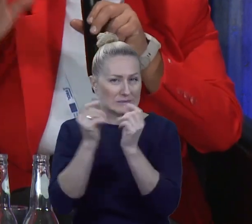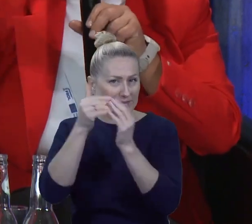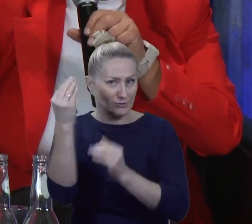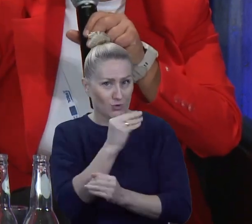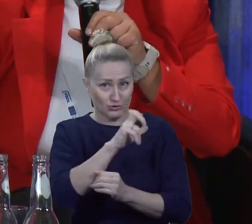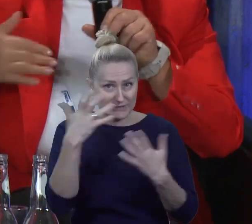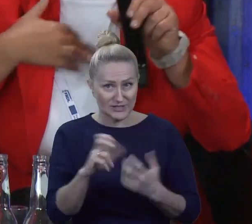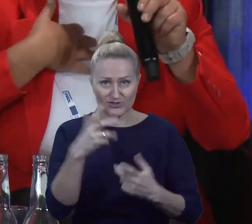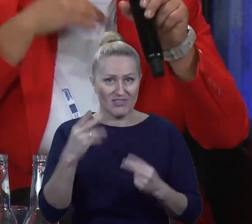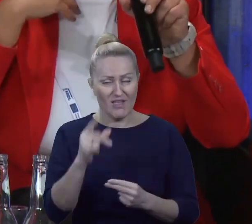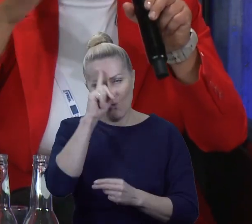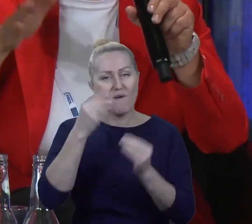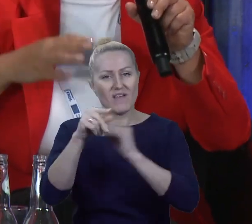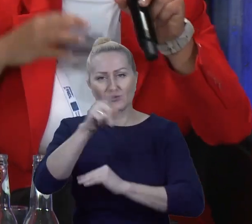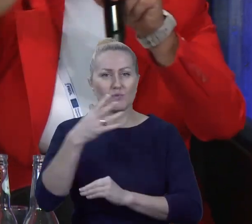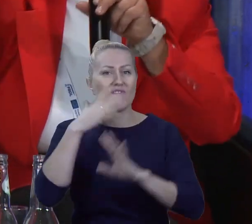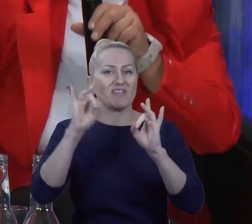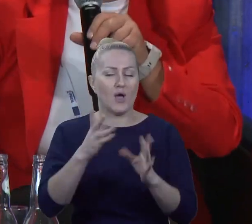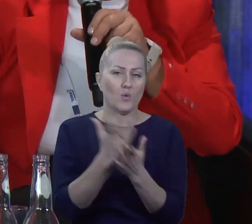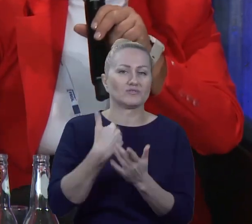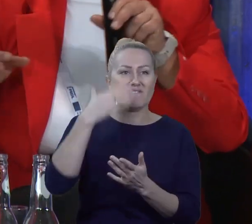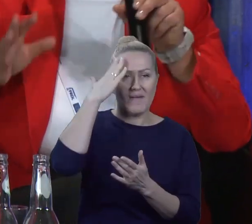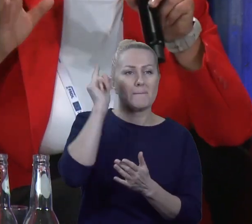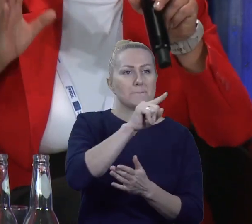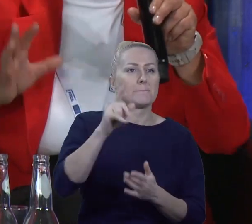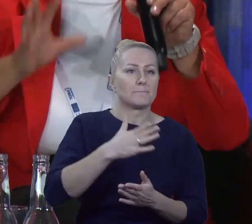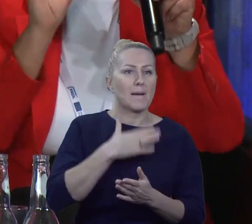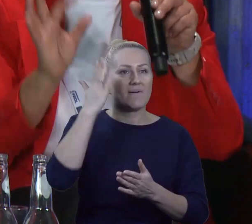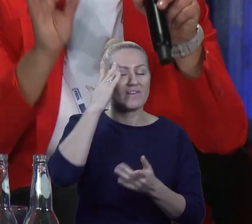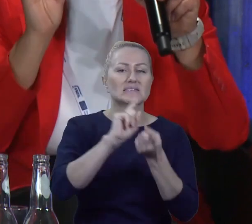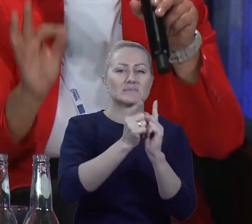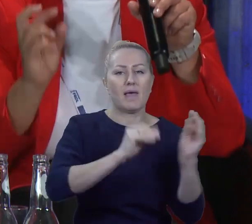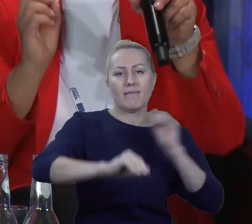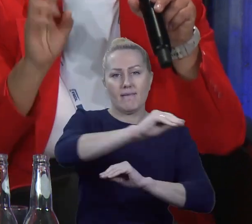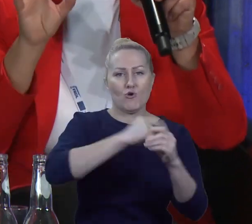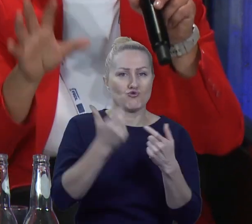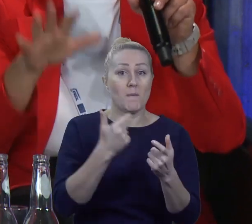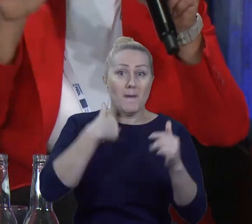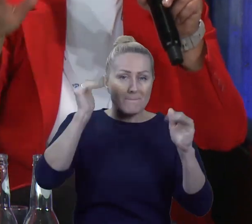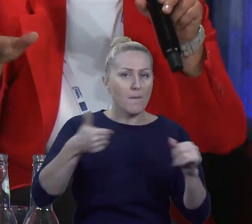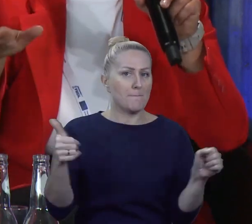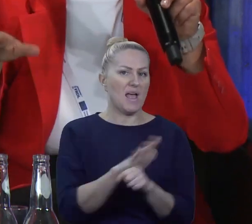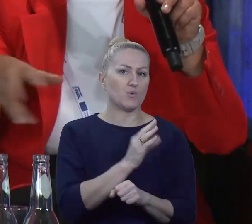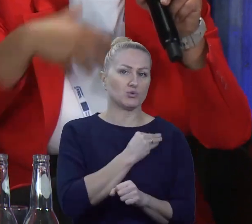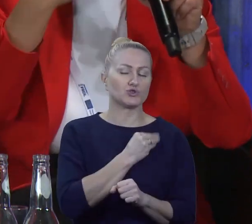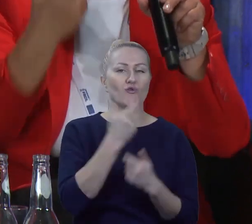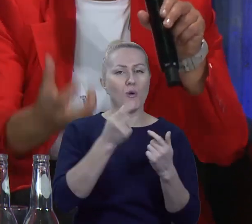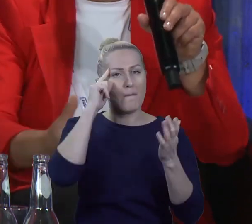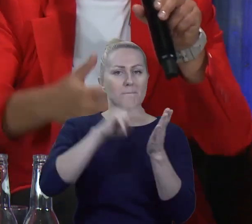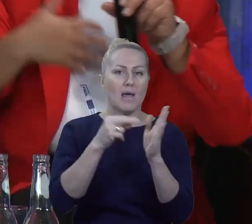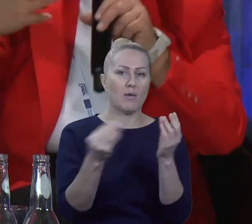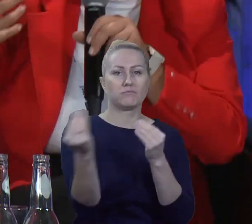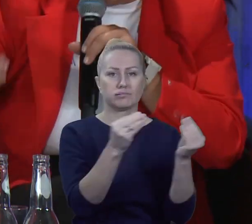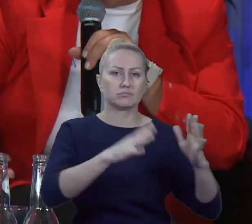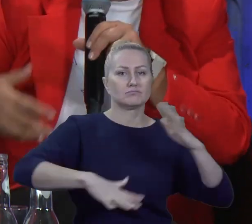Większość jest na tak, więc ja już mam otwarte bramy, mam zmianę w studium, mogę z czystym sumieniem zacząć planowanie tej dużej powierzchni, bo